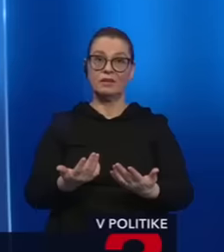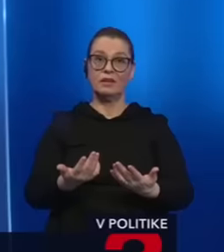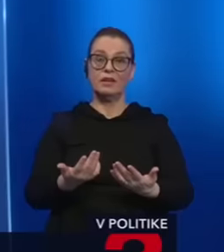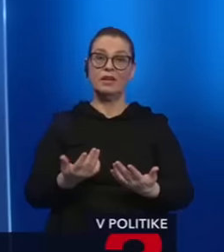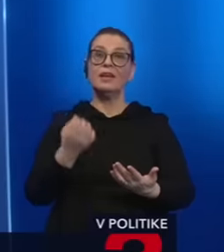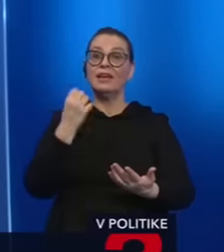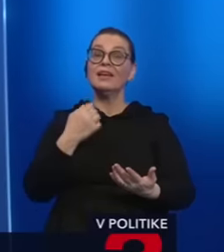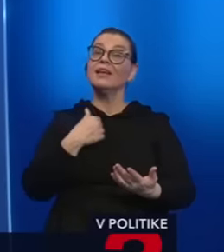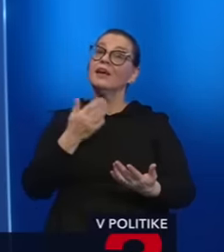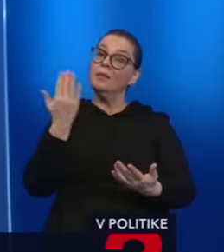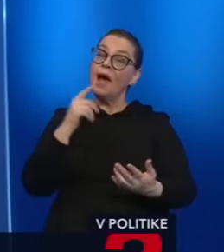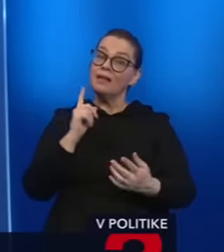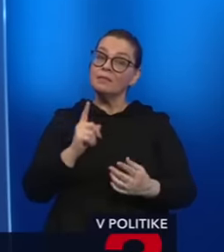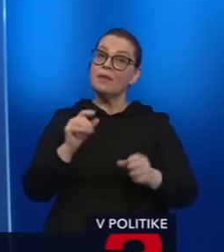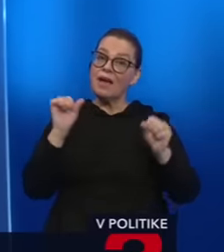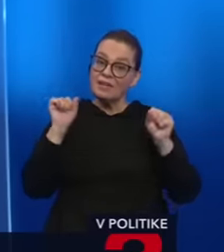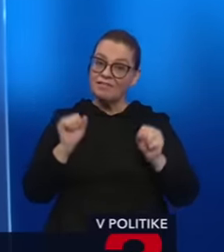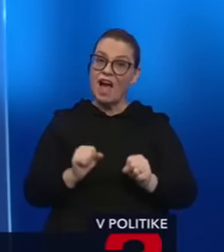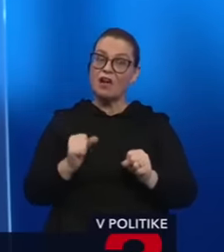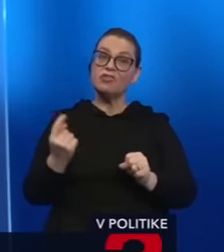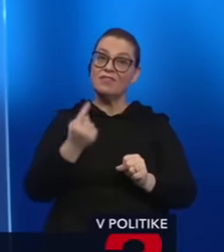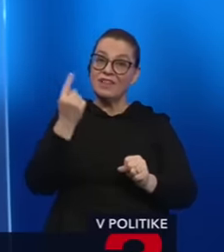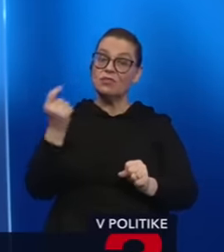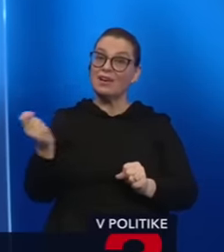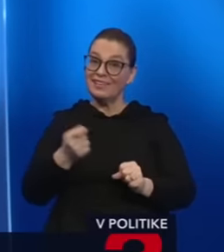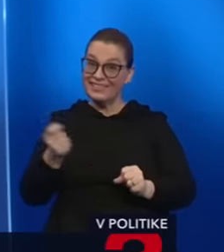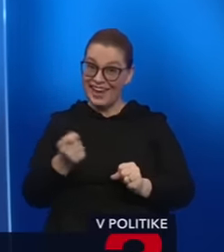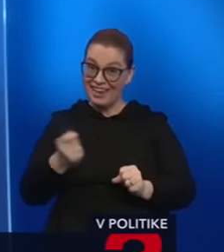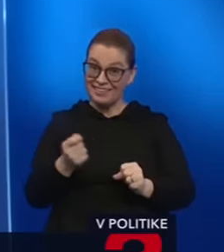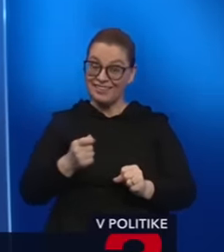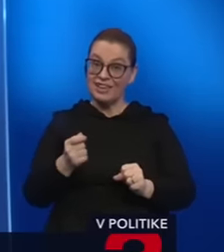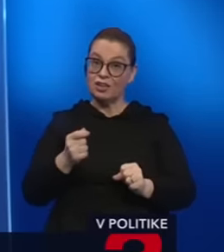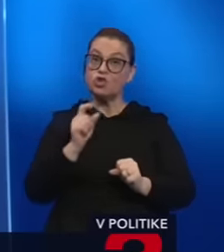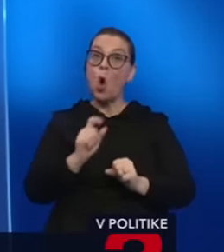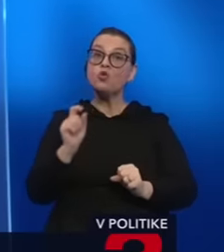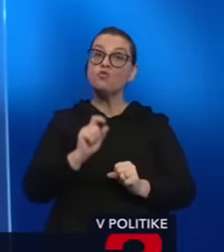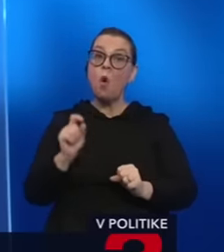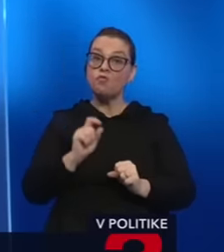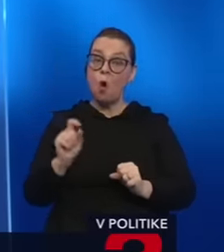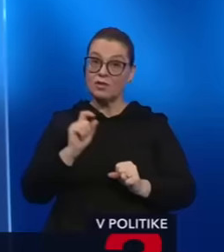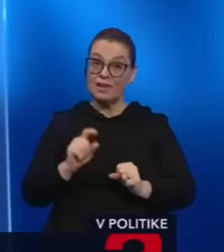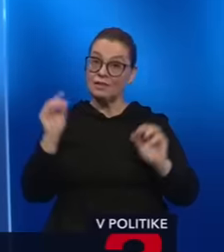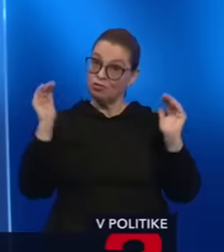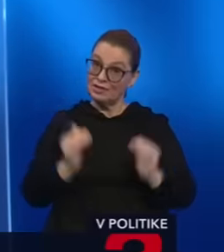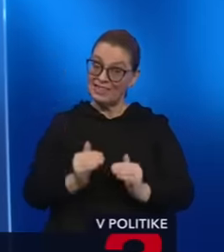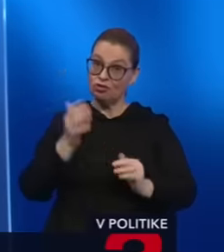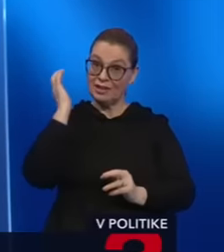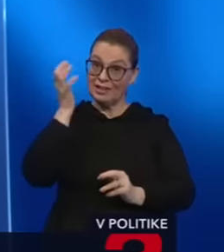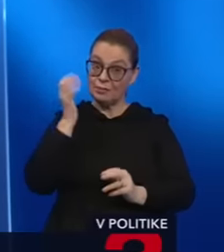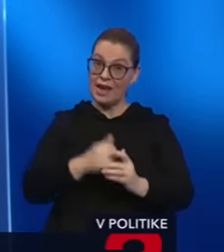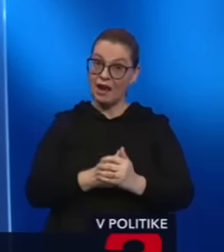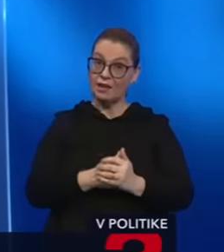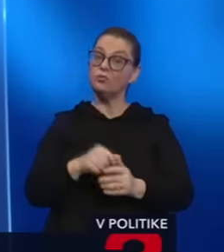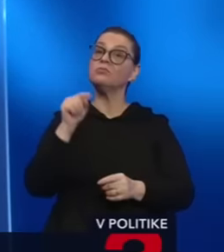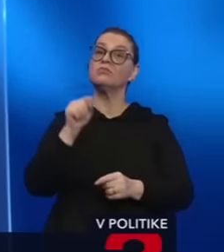ak mali sme mať vážne, vysoké, drakonické, trestné sádby s odôvodnením, že to zniží kriminalitu, tak tento